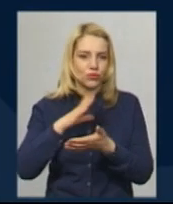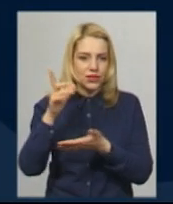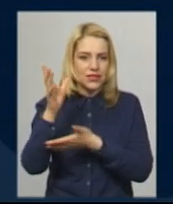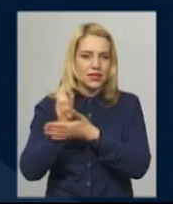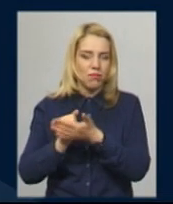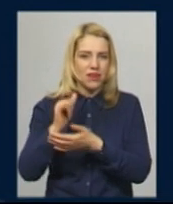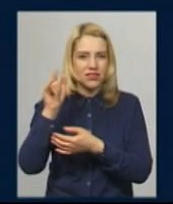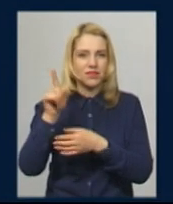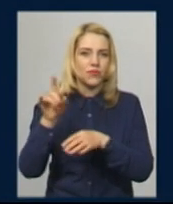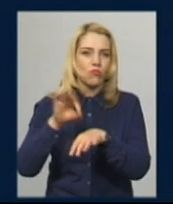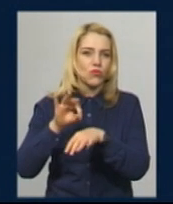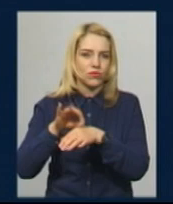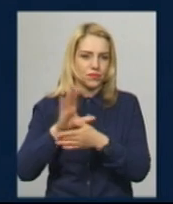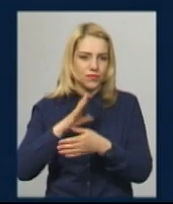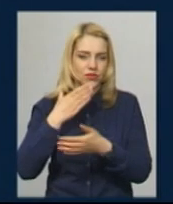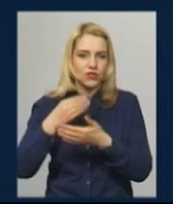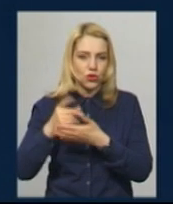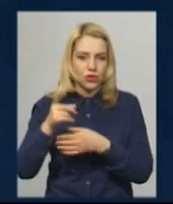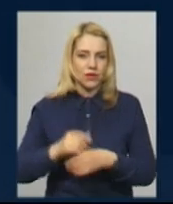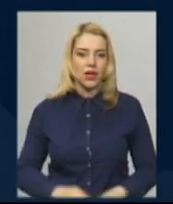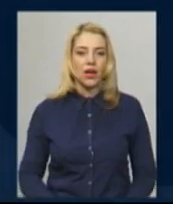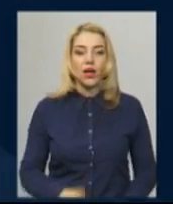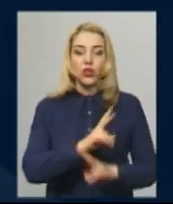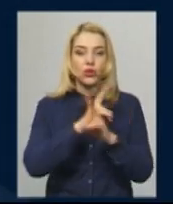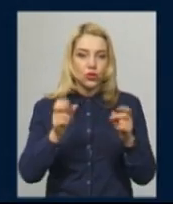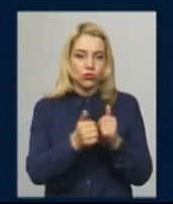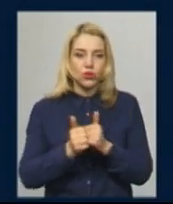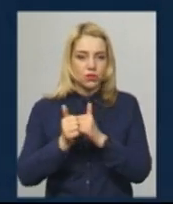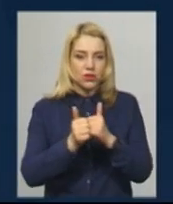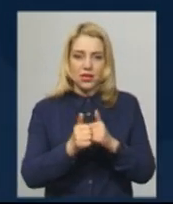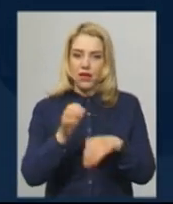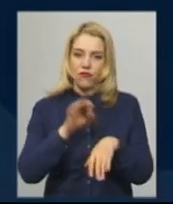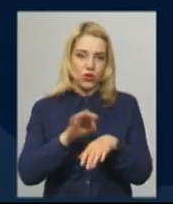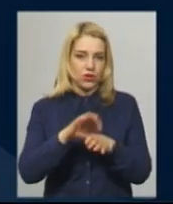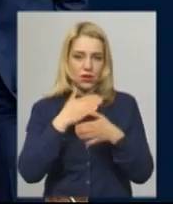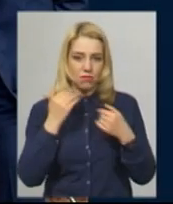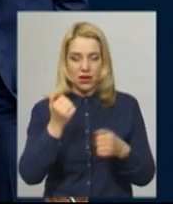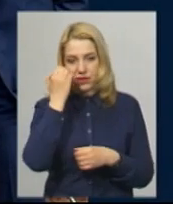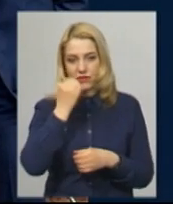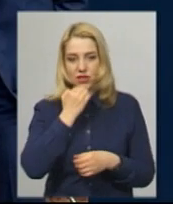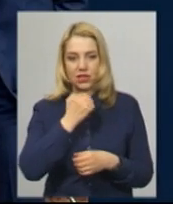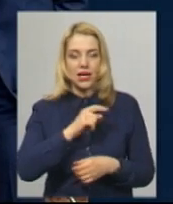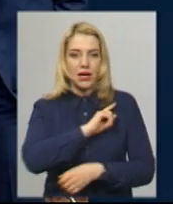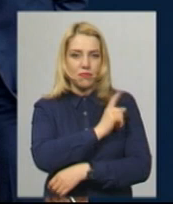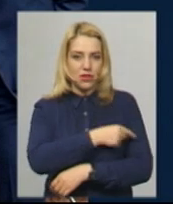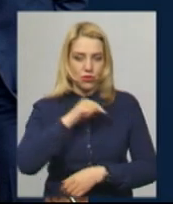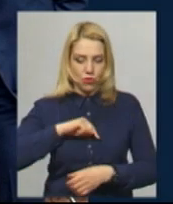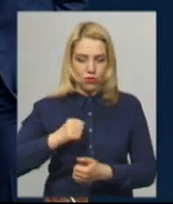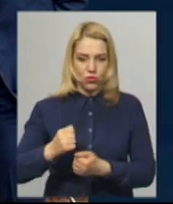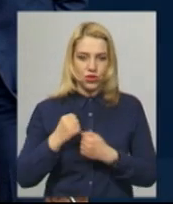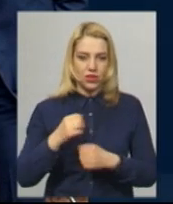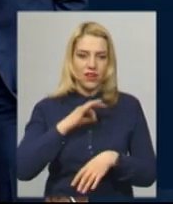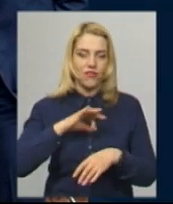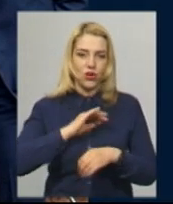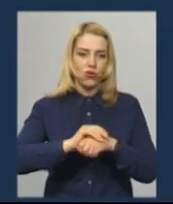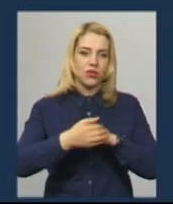Ніхто з рідних та друзів нардепа на COVID-19 не захворів. Припускає, завдяки місному імунітету та використанню антисептиків